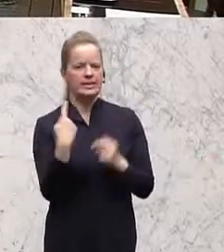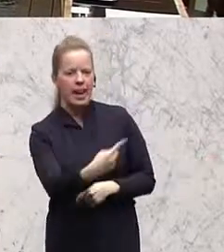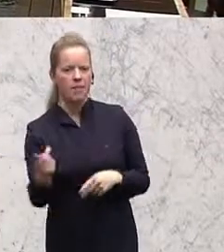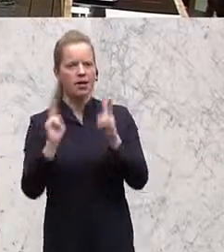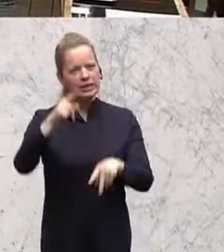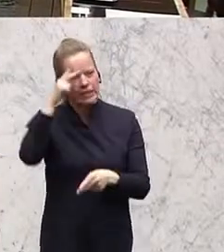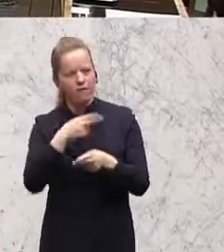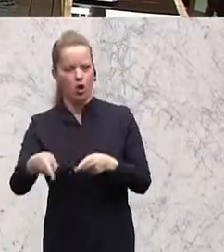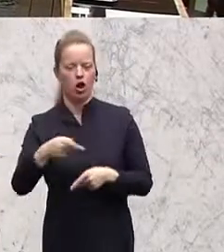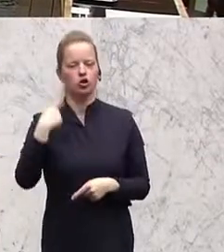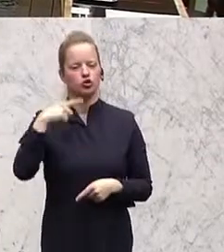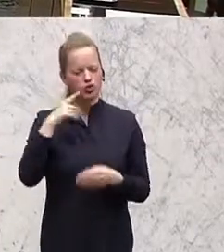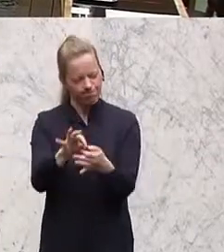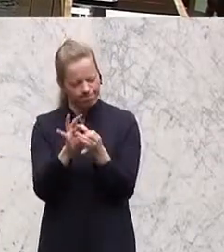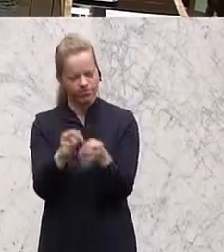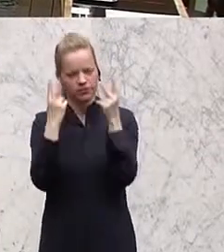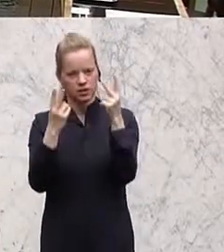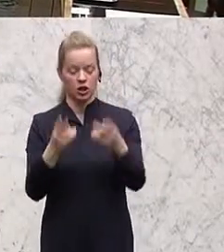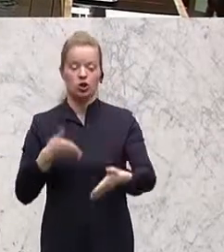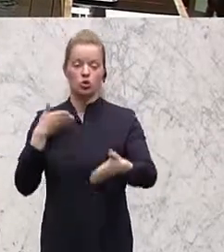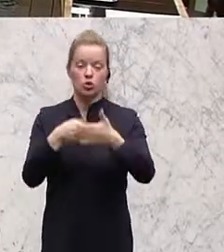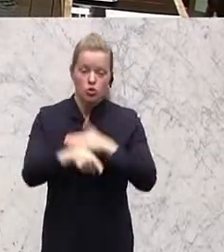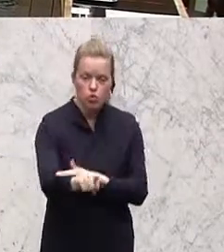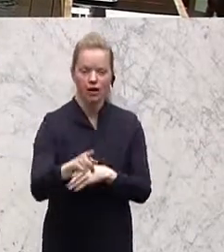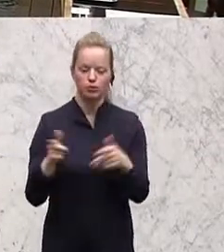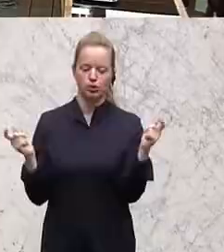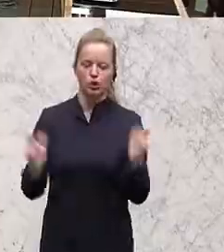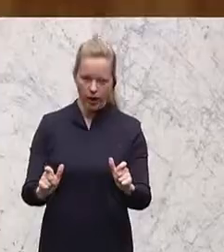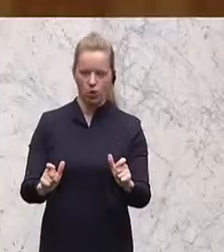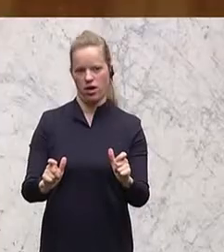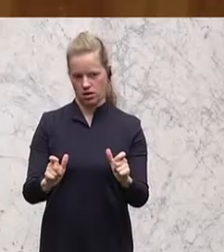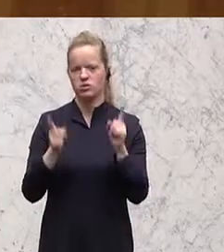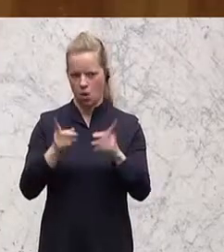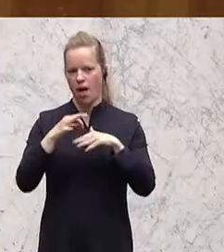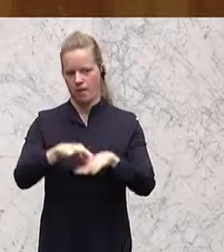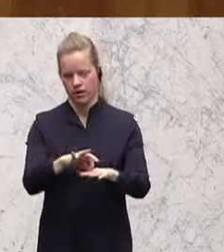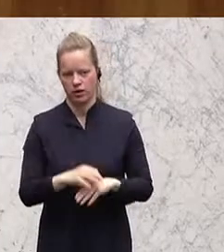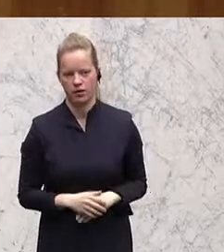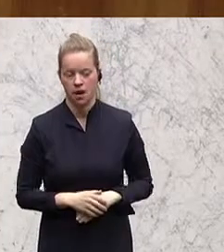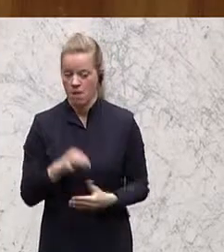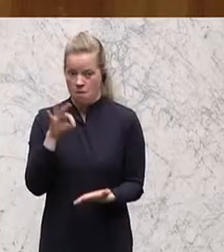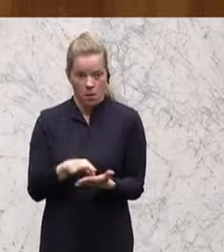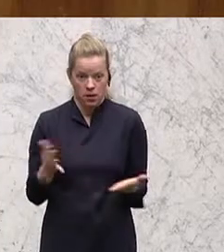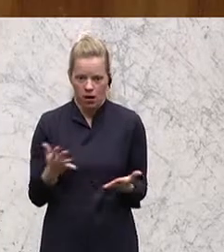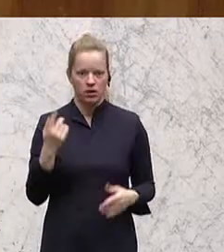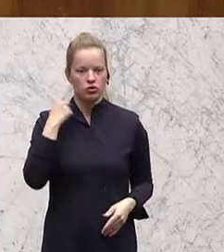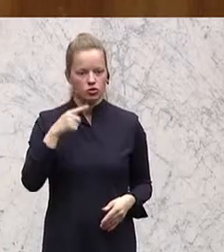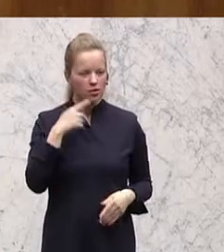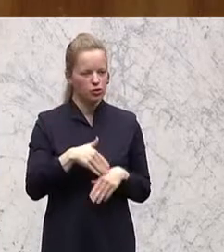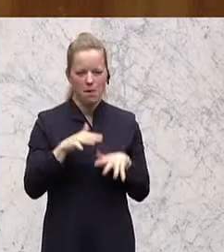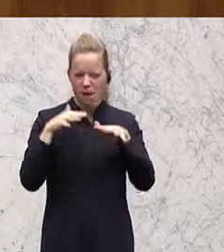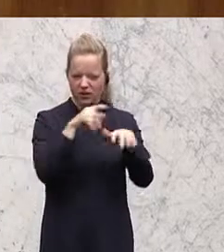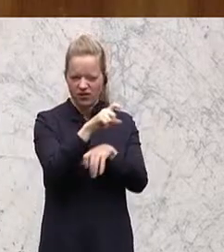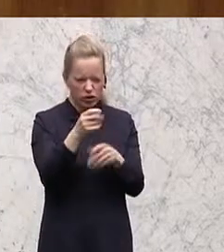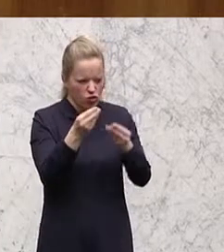sinnvolle, studienrelevante Zugangsbeschränkungen einzuführen. Im Moment kämpfen Studierende in Massenfächern